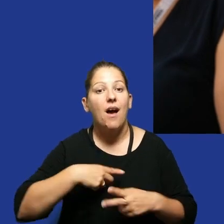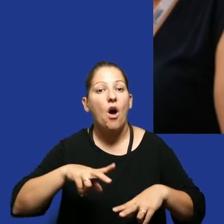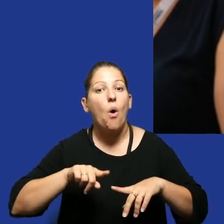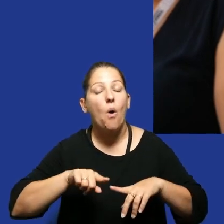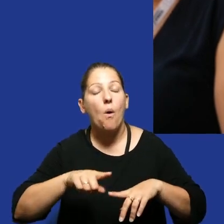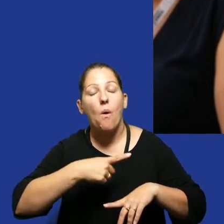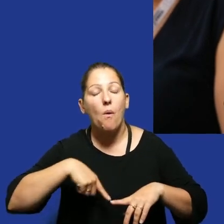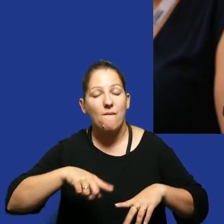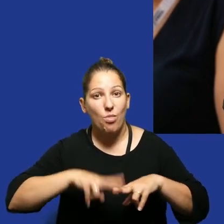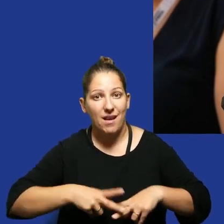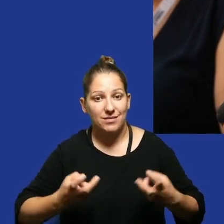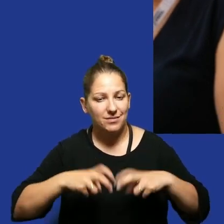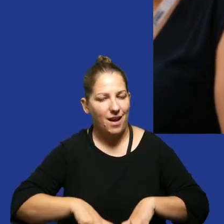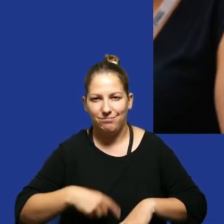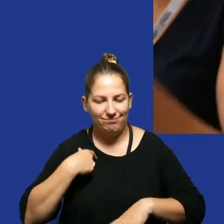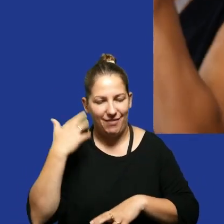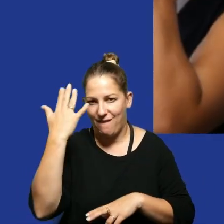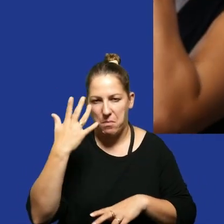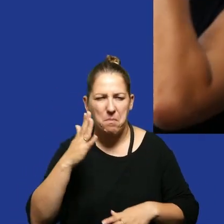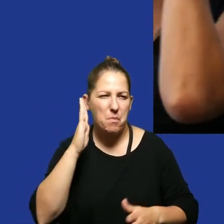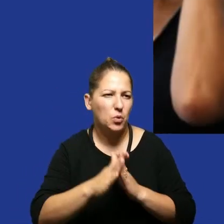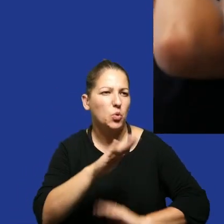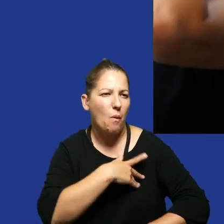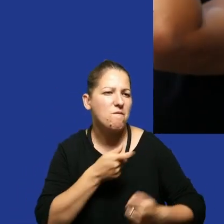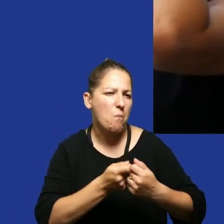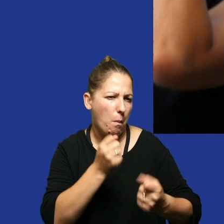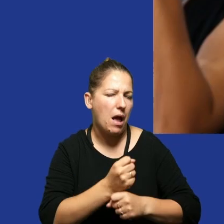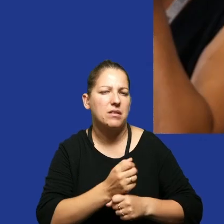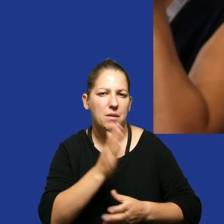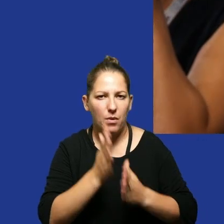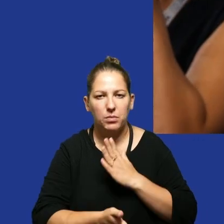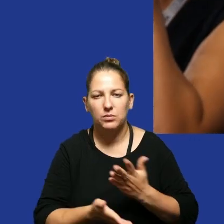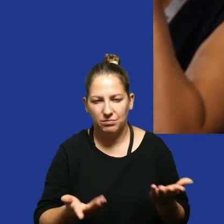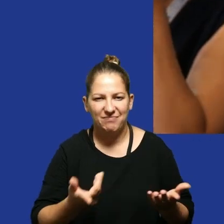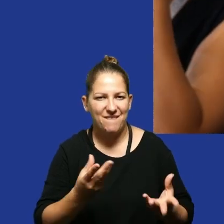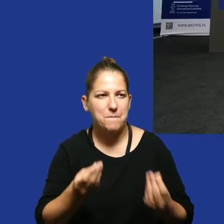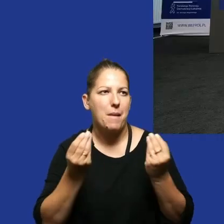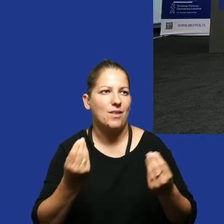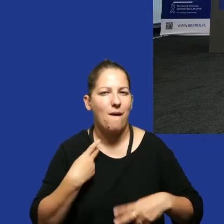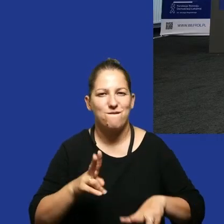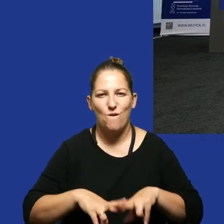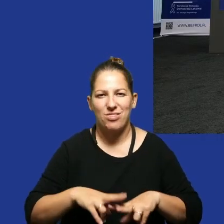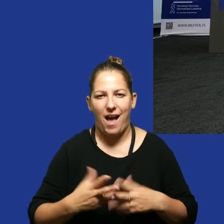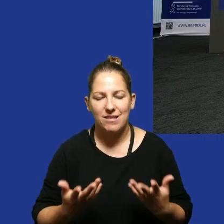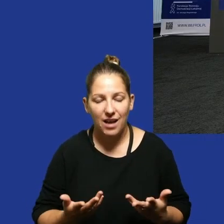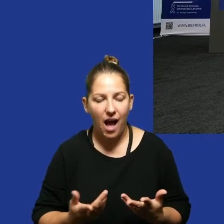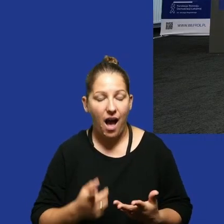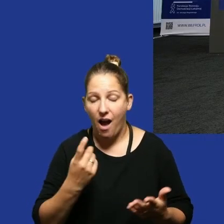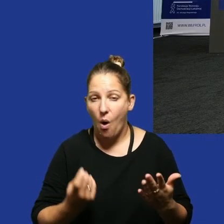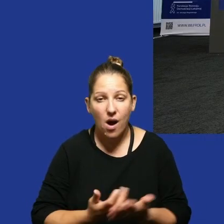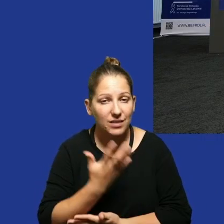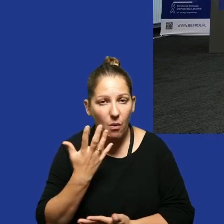planowaliśmy nim być. Byliśmy przekonani, że szkoły po prostu będą z nami współpracować, bo w końcu jesteśmy wspaniałą fundacją. No i